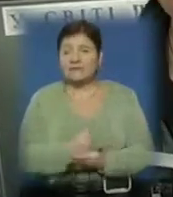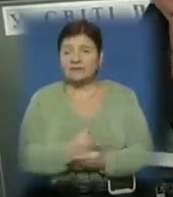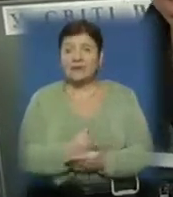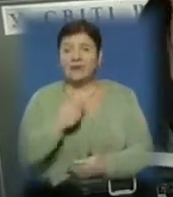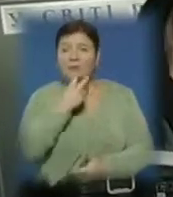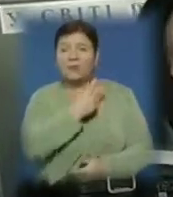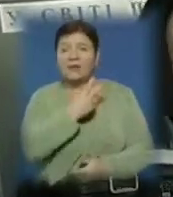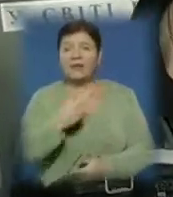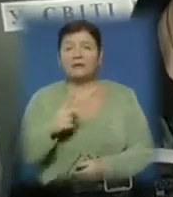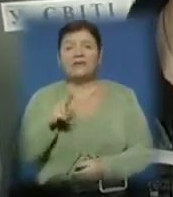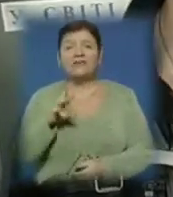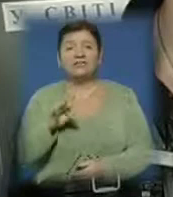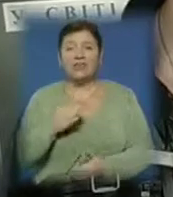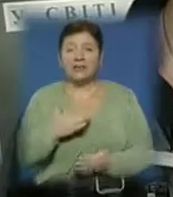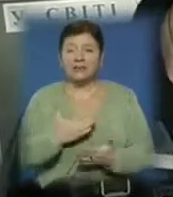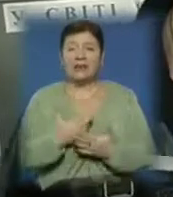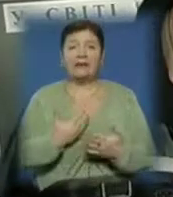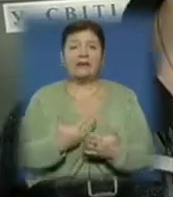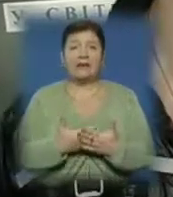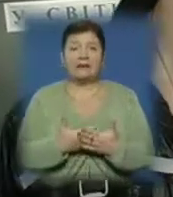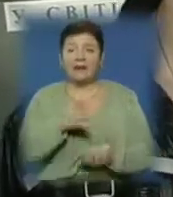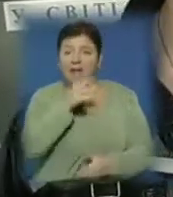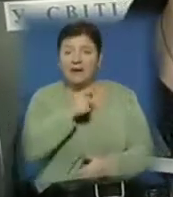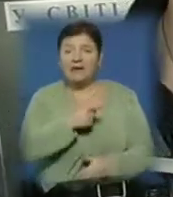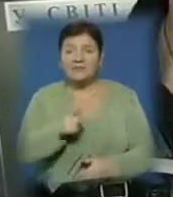поглянути, чи є, які на даний час вакансії.